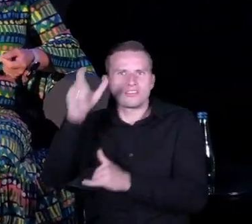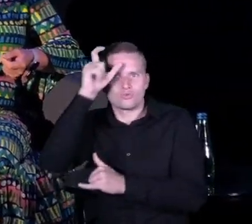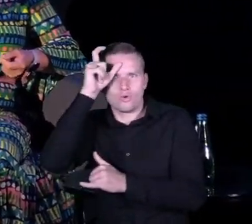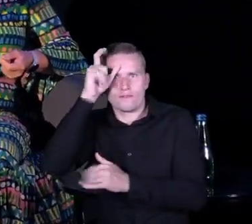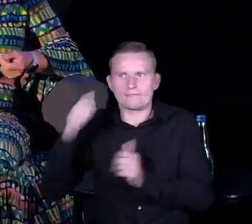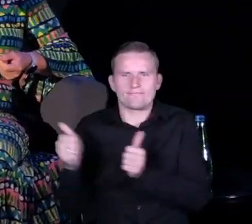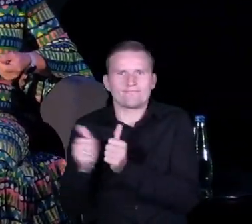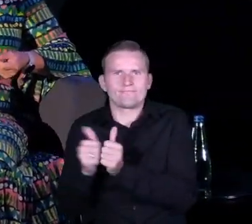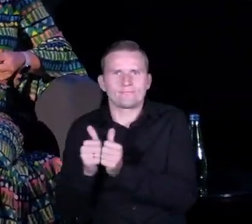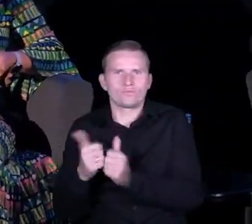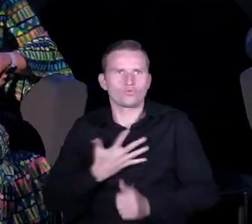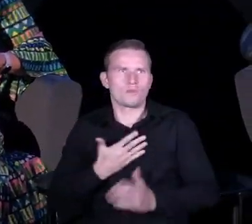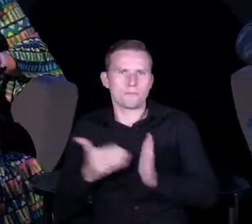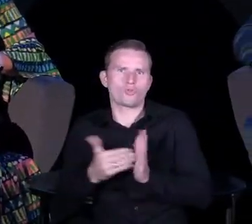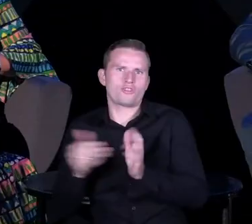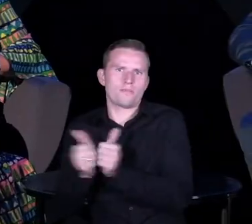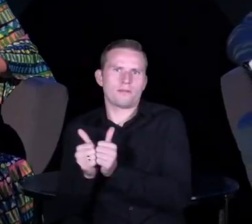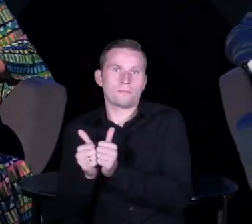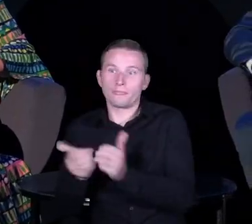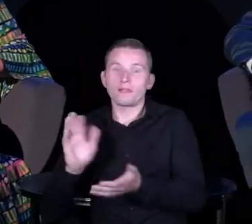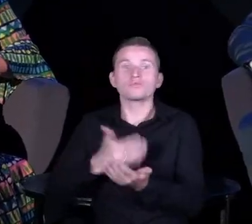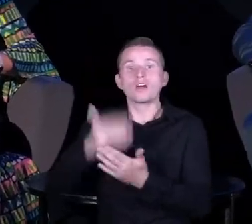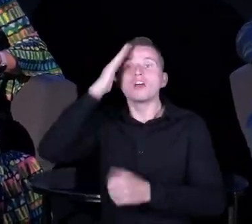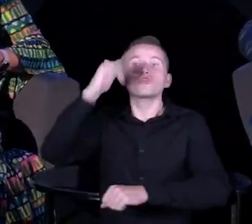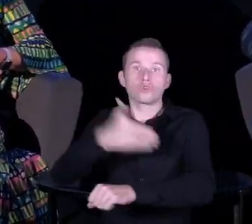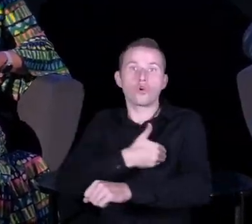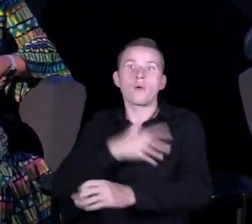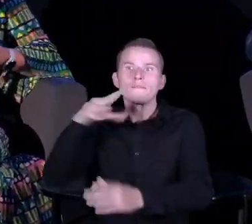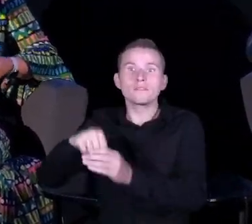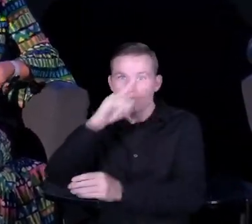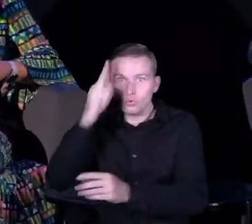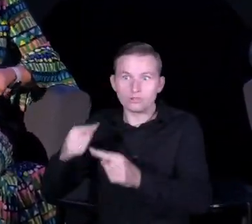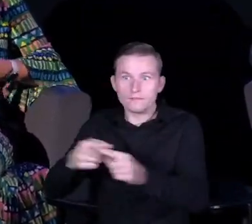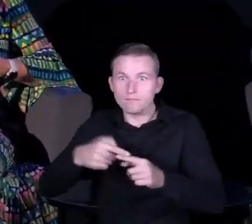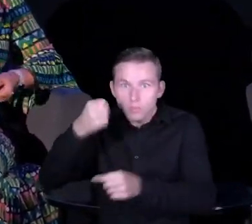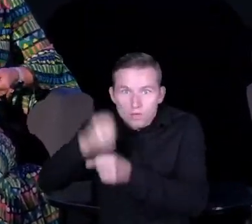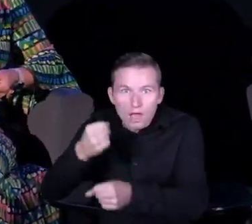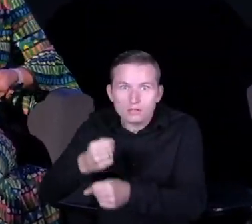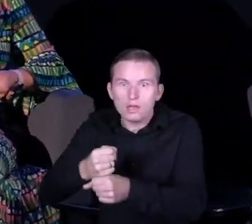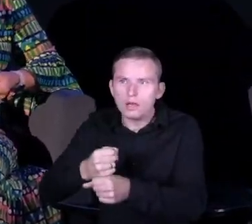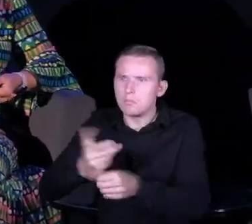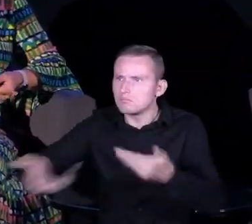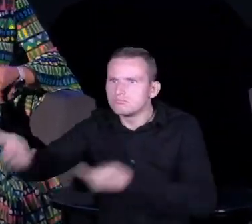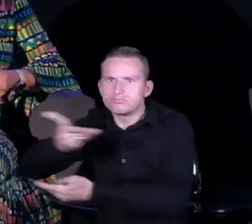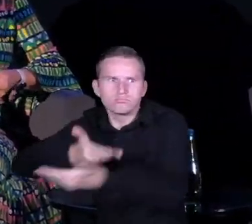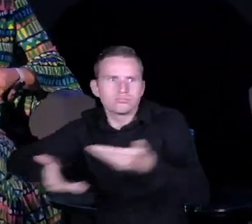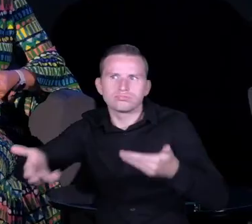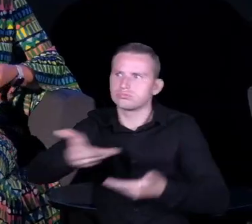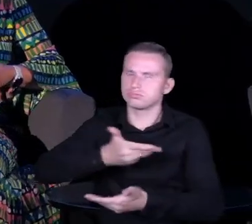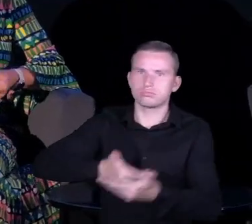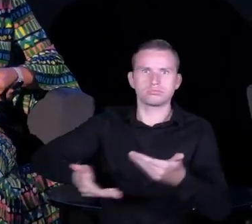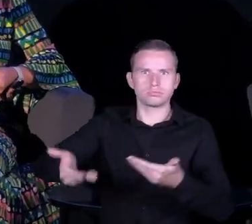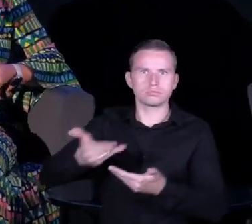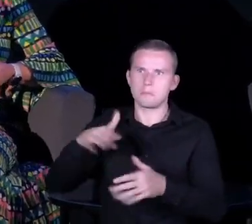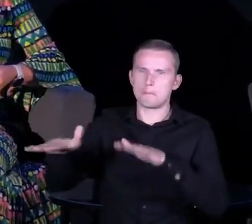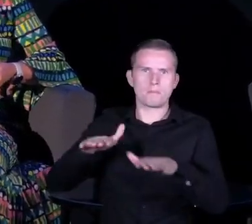której ludzie zaczynają ze sobą współpracować, staje się miejscem pełnym relacji, ale też staje się